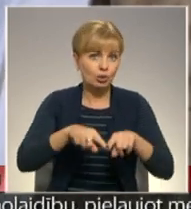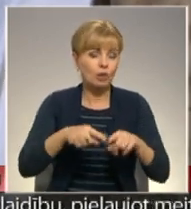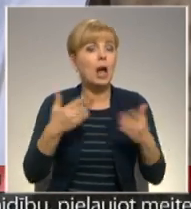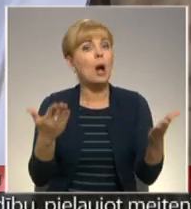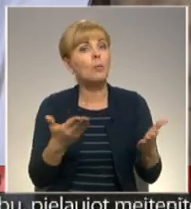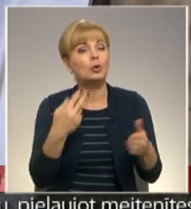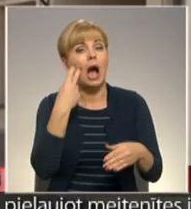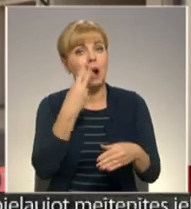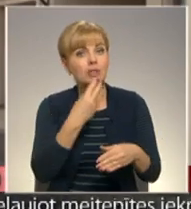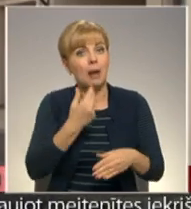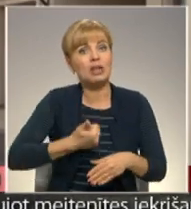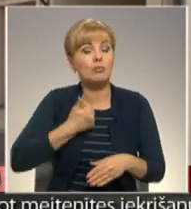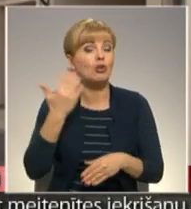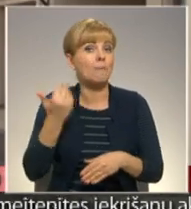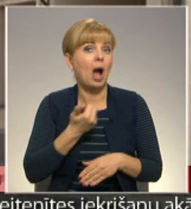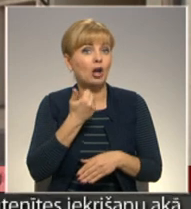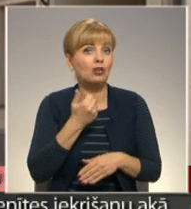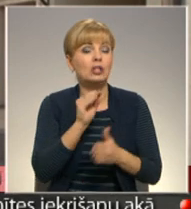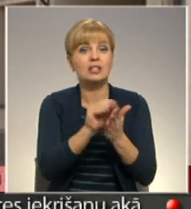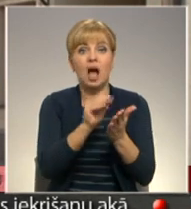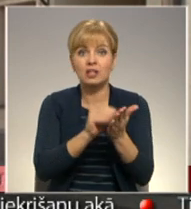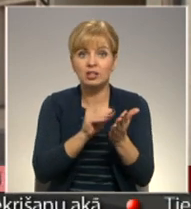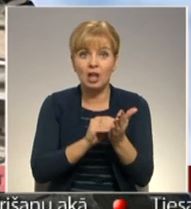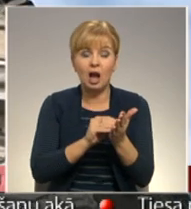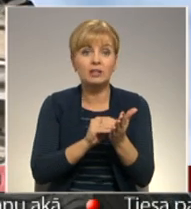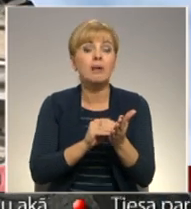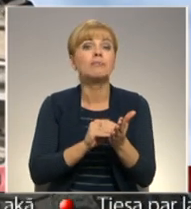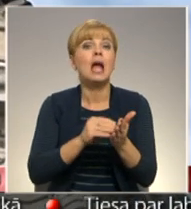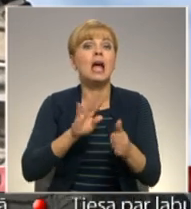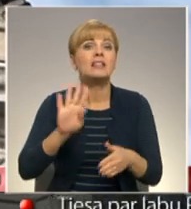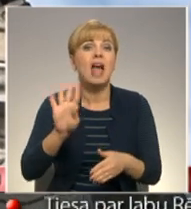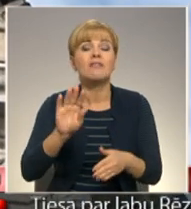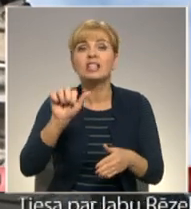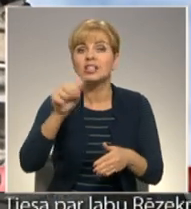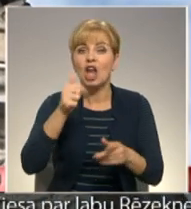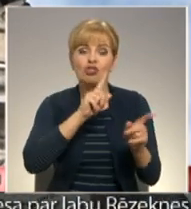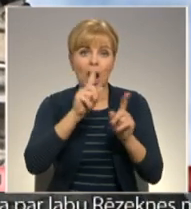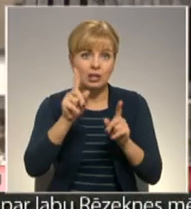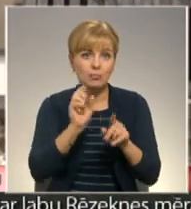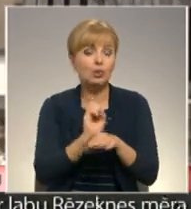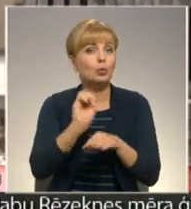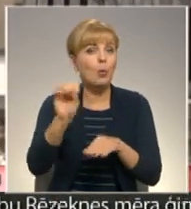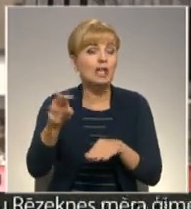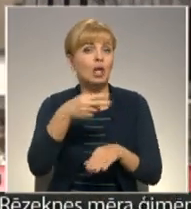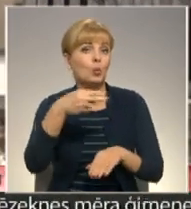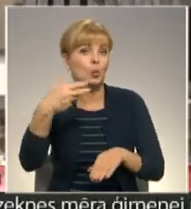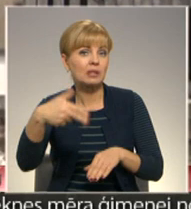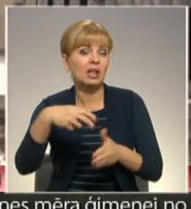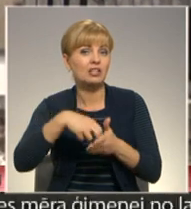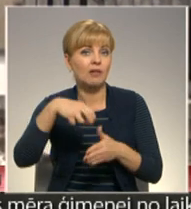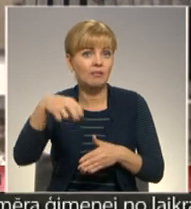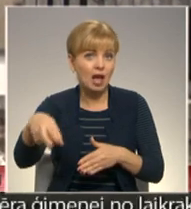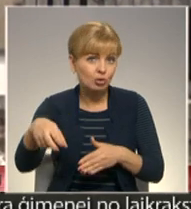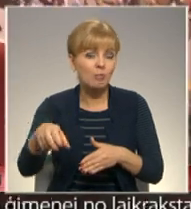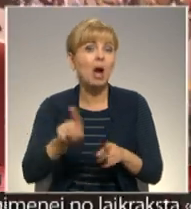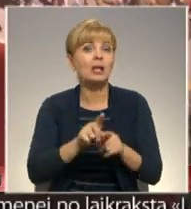apsaimniekot īpašumu. Pagājušo gadu sastādīja 96 administratīvie sodi, nosūtītas 203 vēstules, pats sauc nekustamā